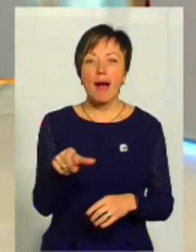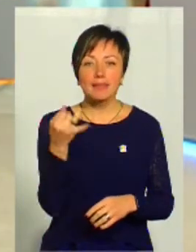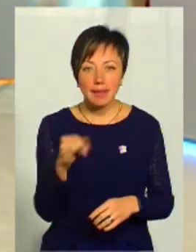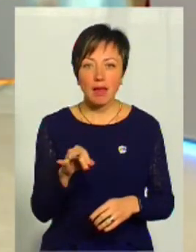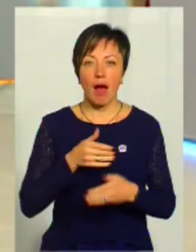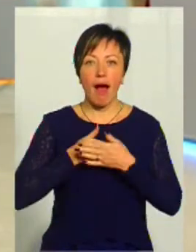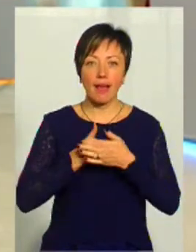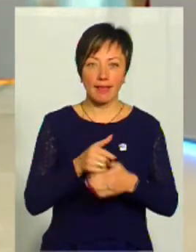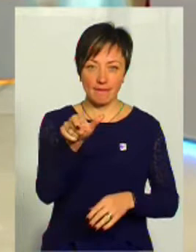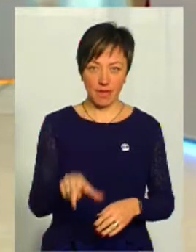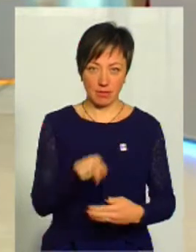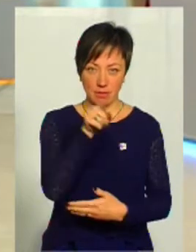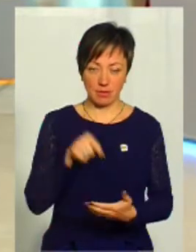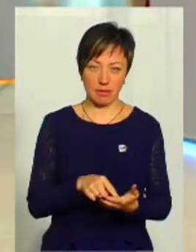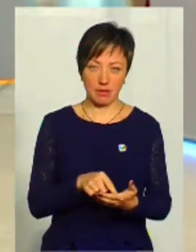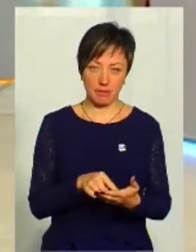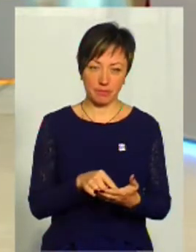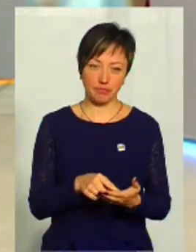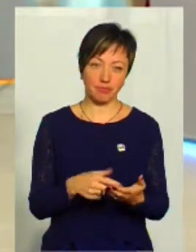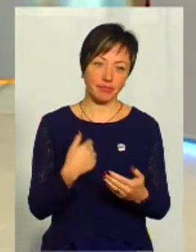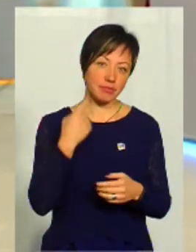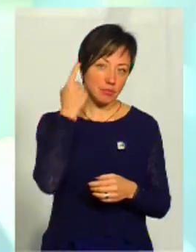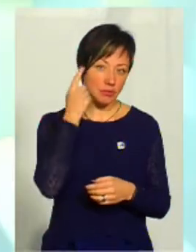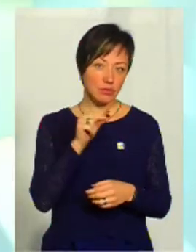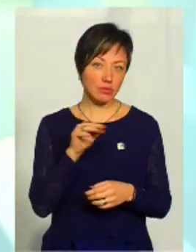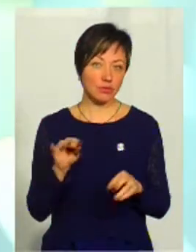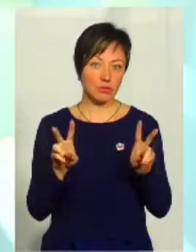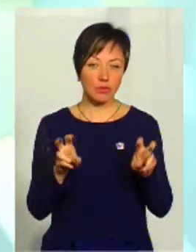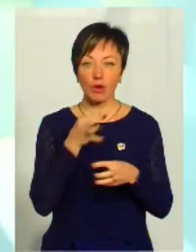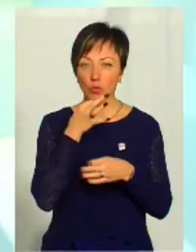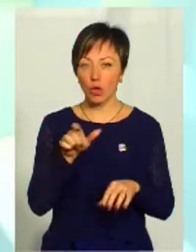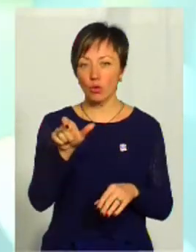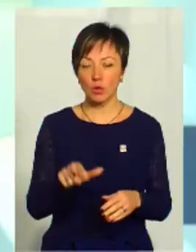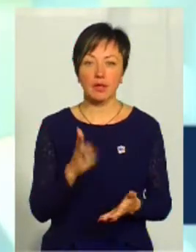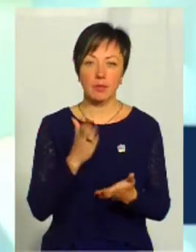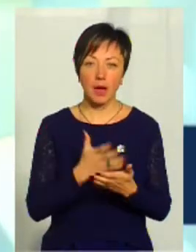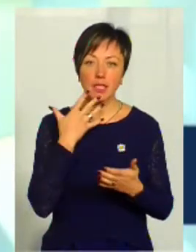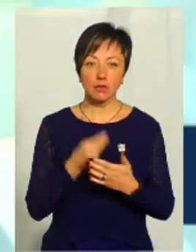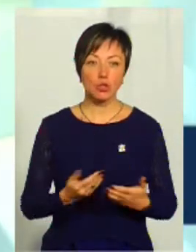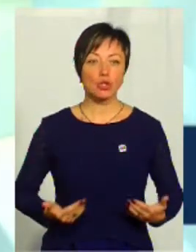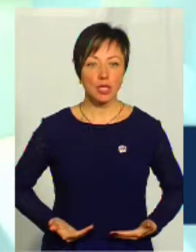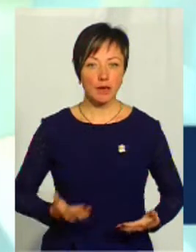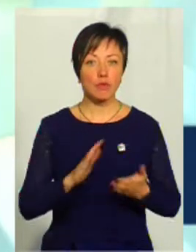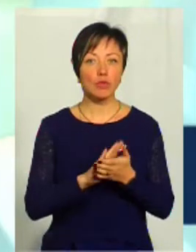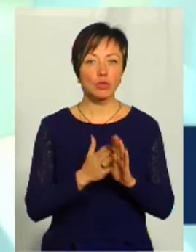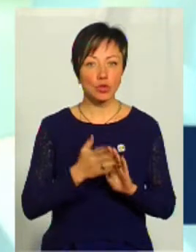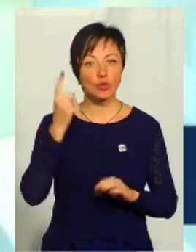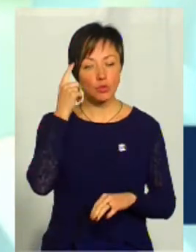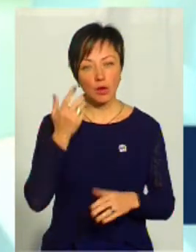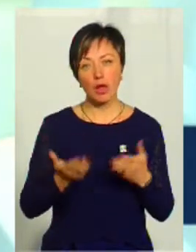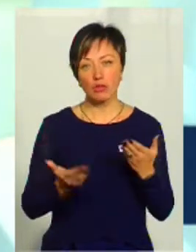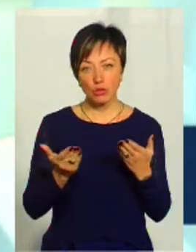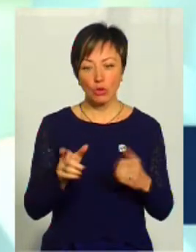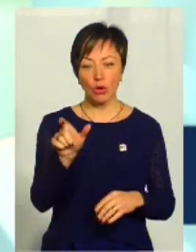Я думаю, що будь-яка людина має свою життєву позицію. Думаю, що